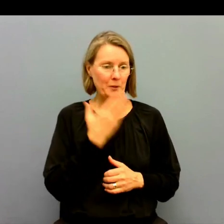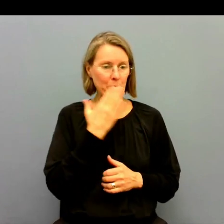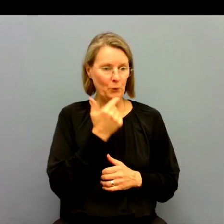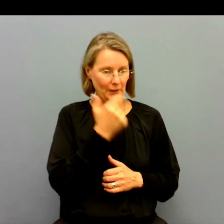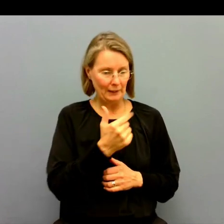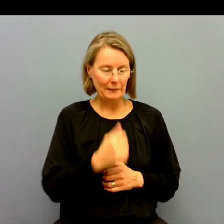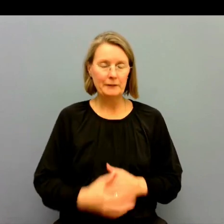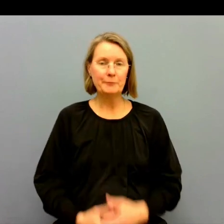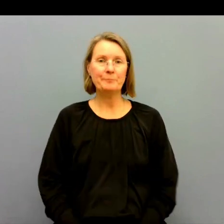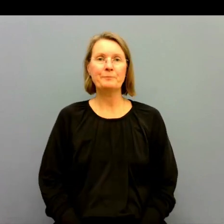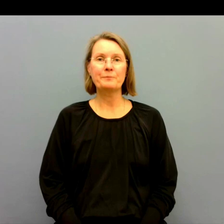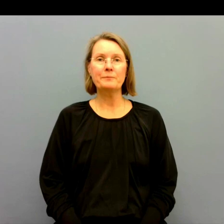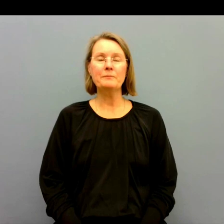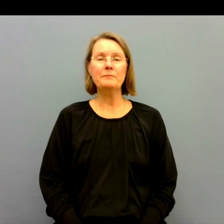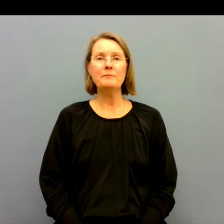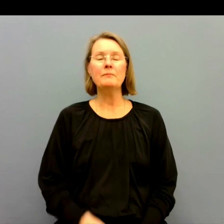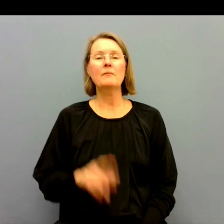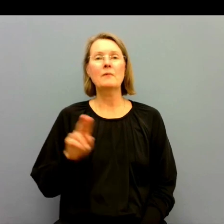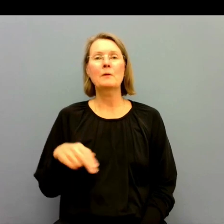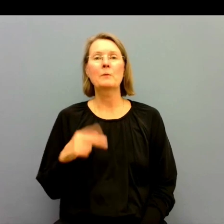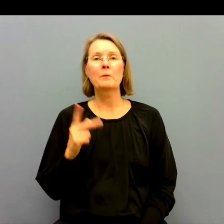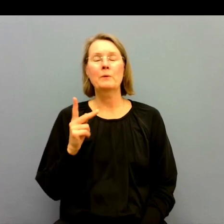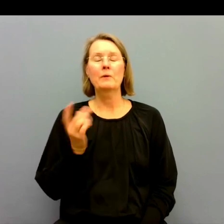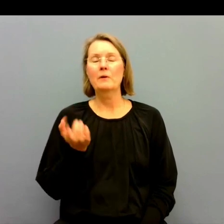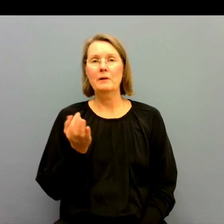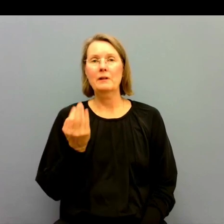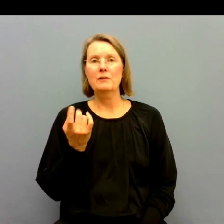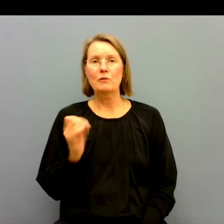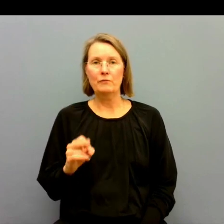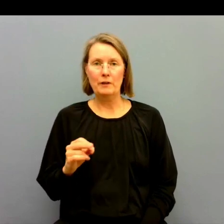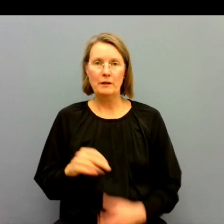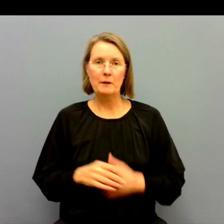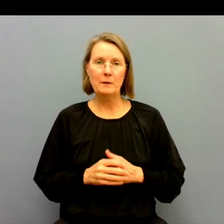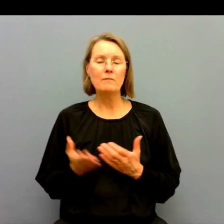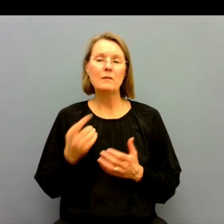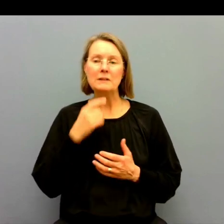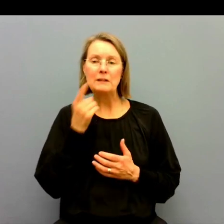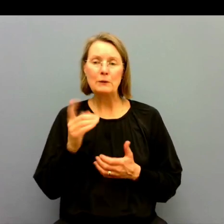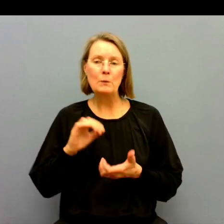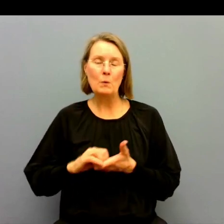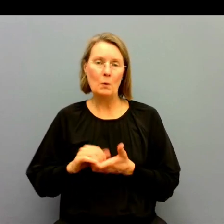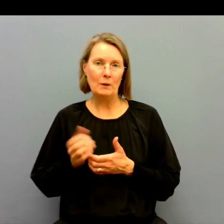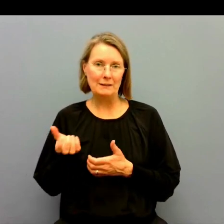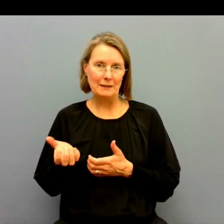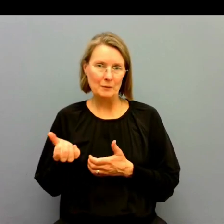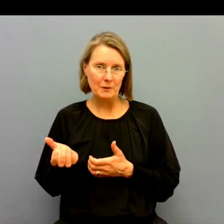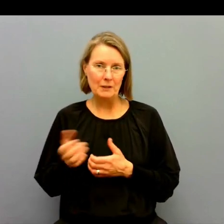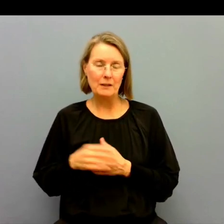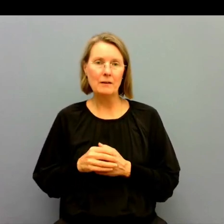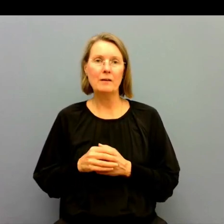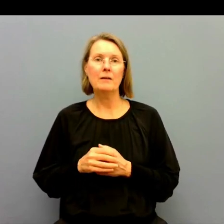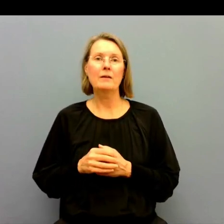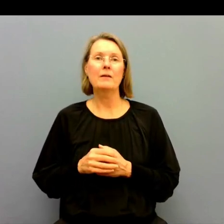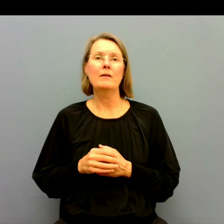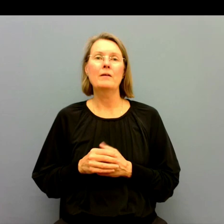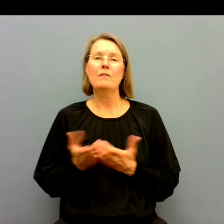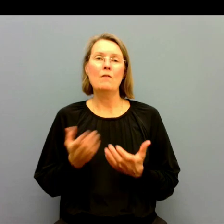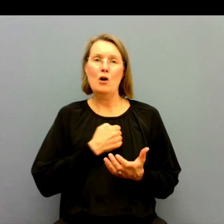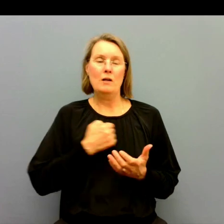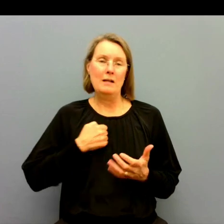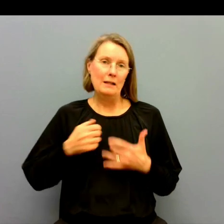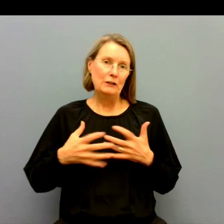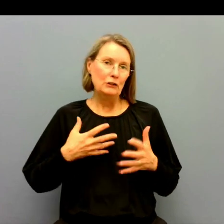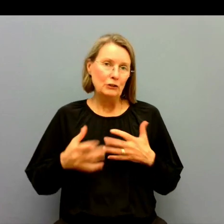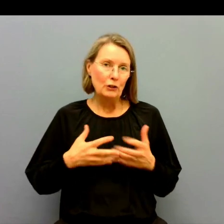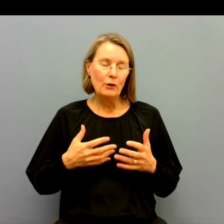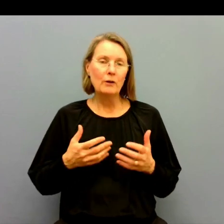Bra, tack. Vi ska släppa in Kristoffer. Vad säger du och Centerpartiet om det som Malin berättar här och